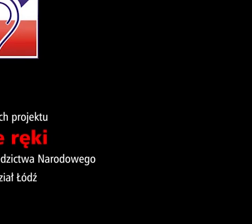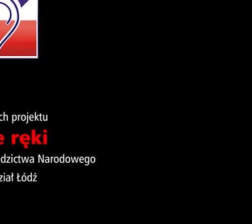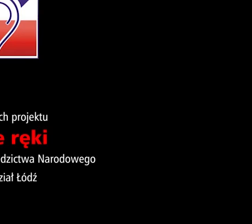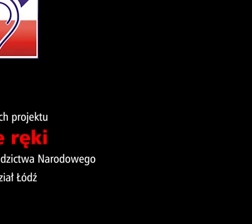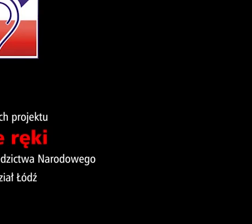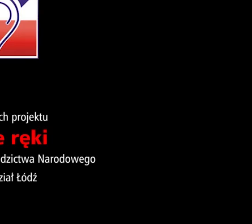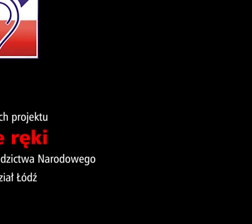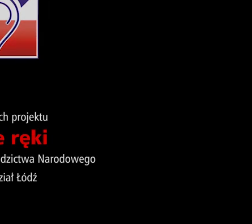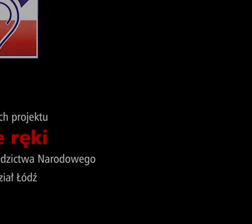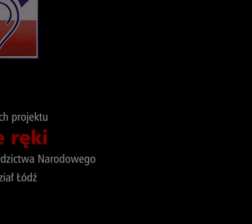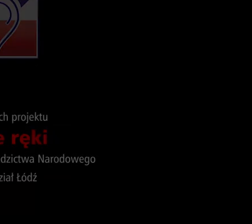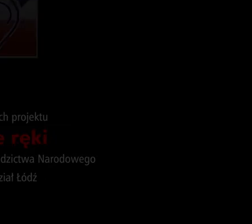KONIEC!